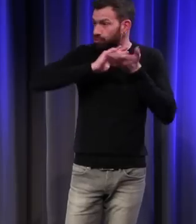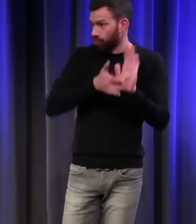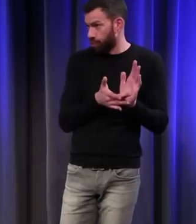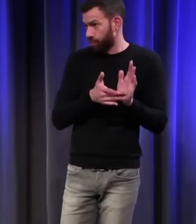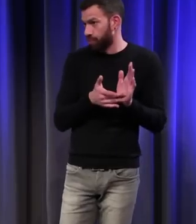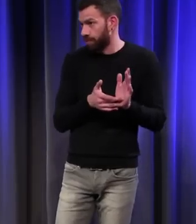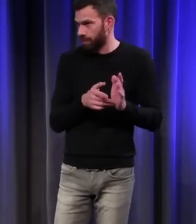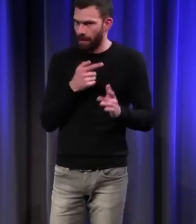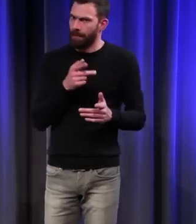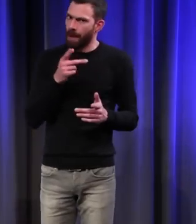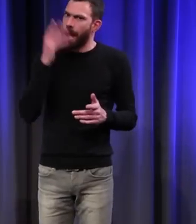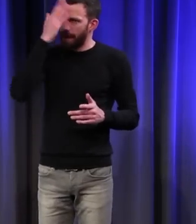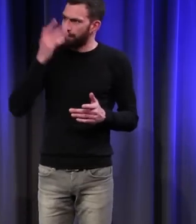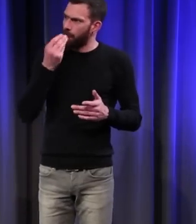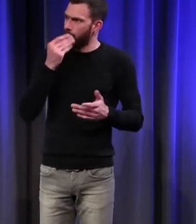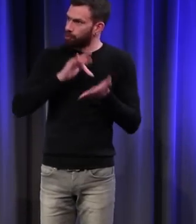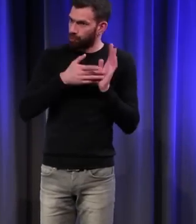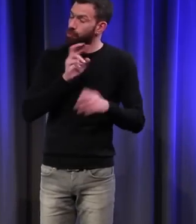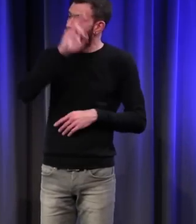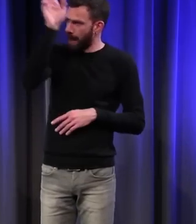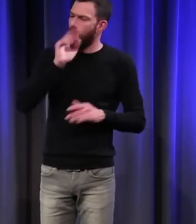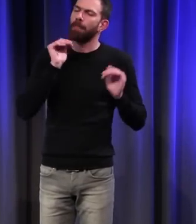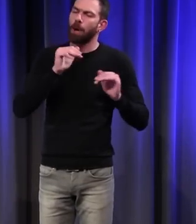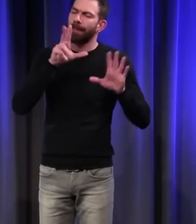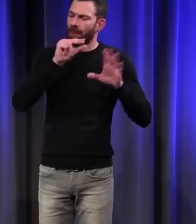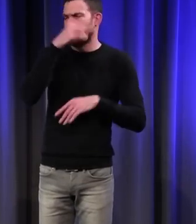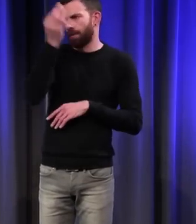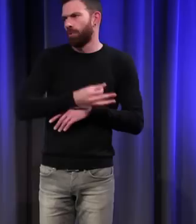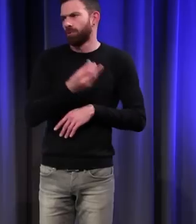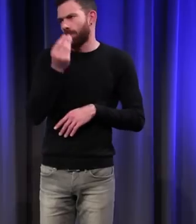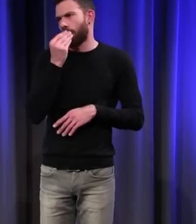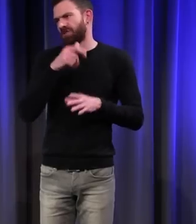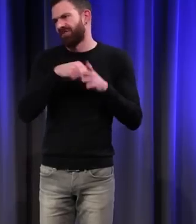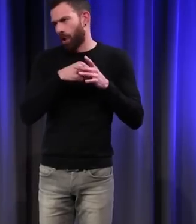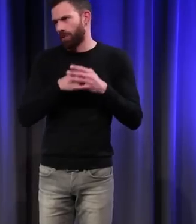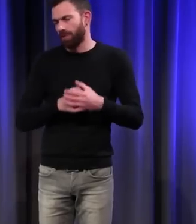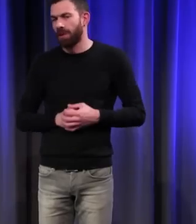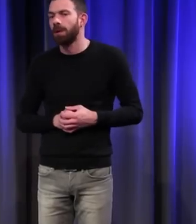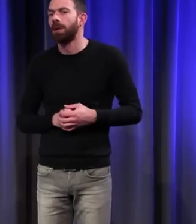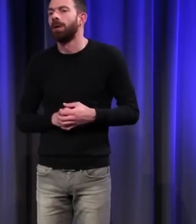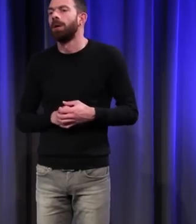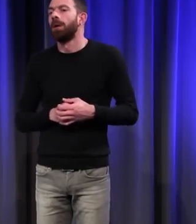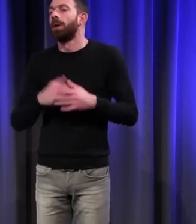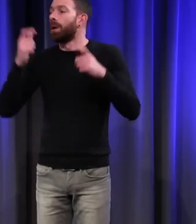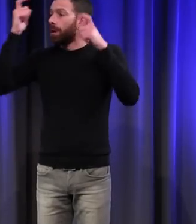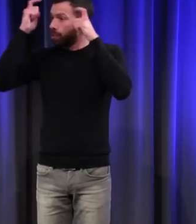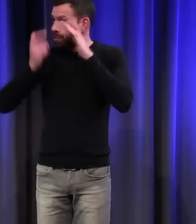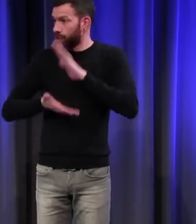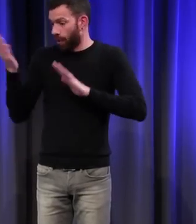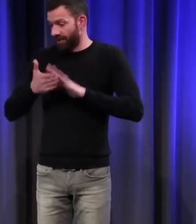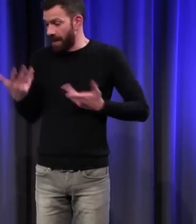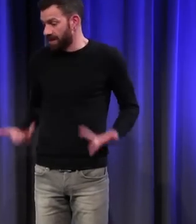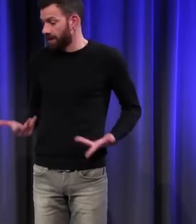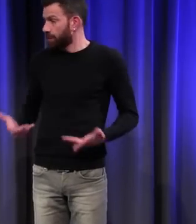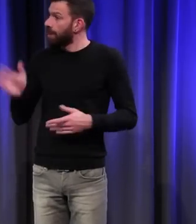rares animaux omnivores. mais quand même carnivores à 80 %. L'ours sauvage actuel en